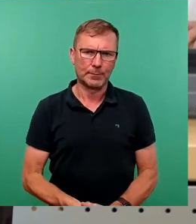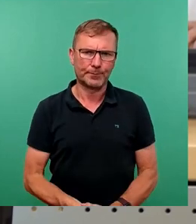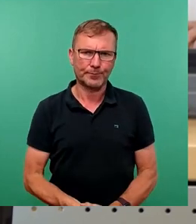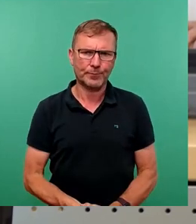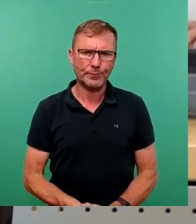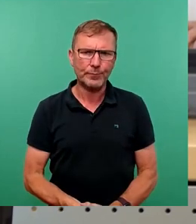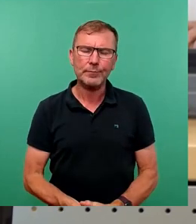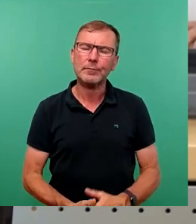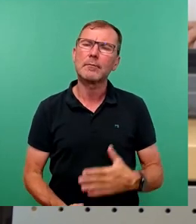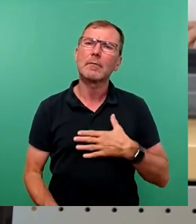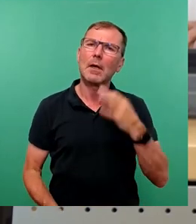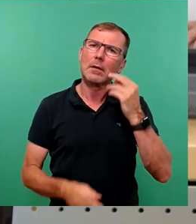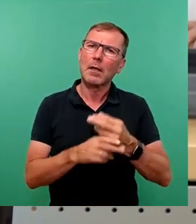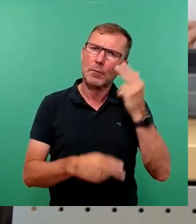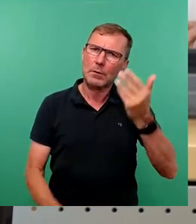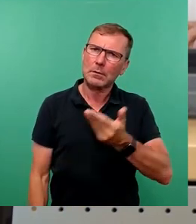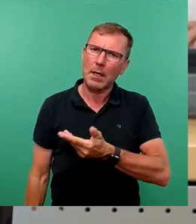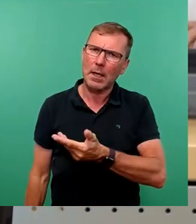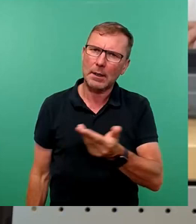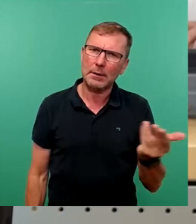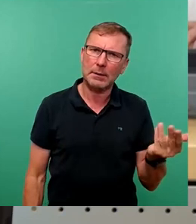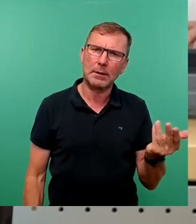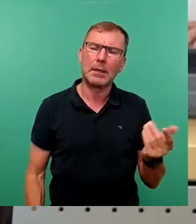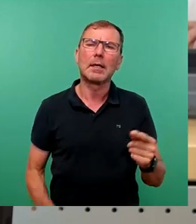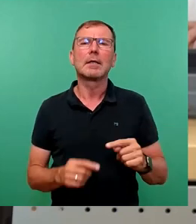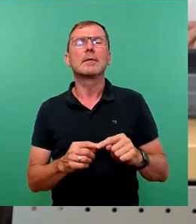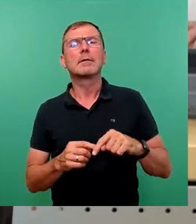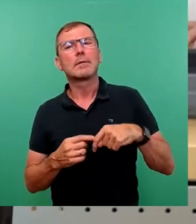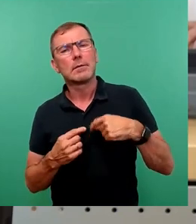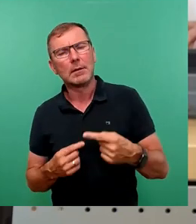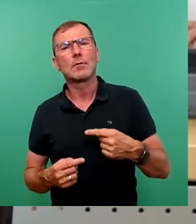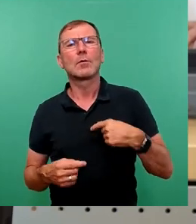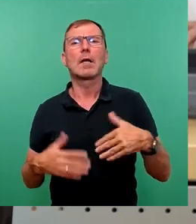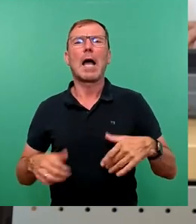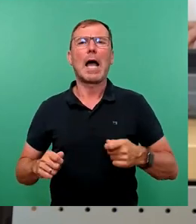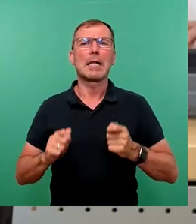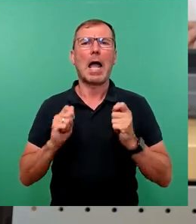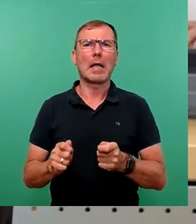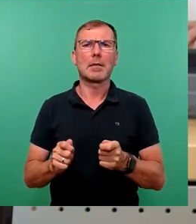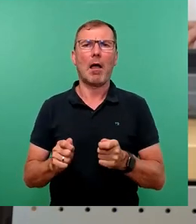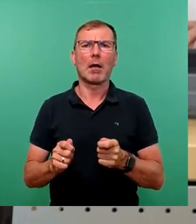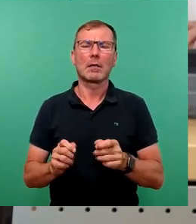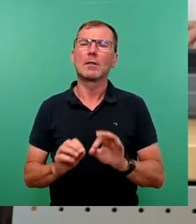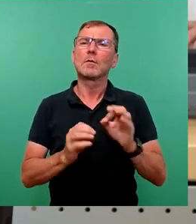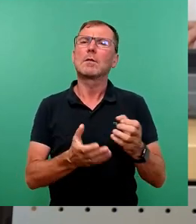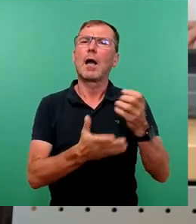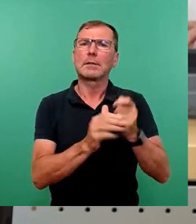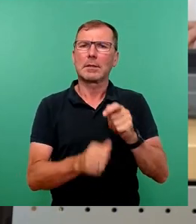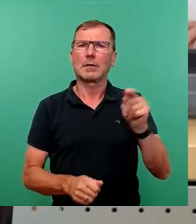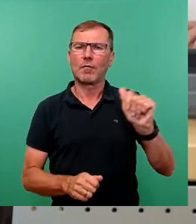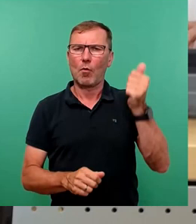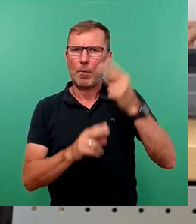Meine Damen und Herren, wir ziehen damit unseren Eilantrag zugunsten des Ersetzungsantrags des